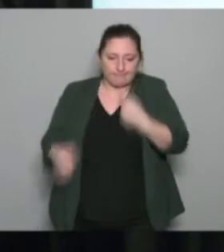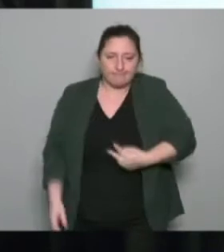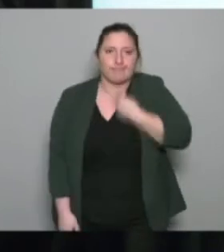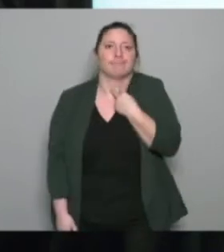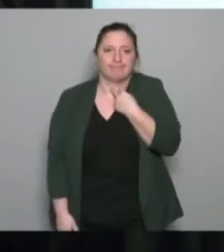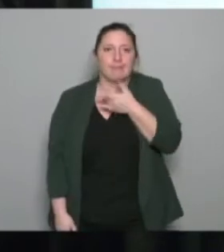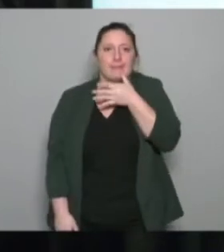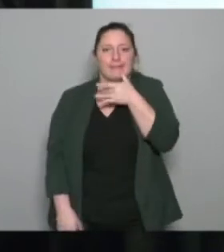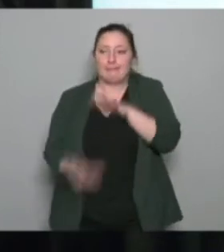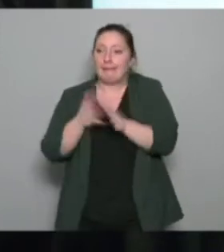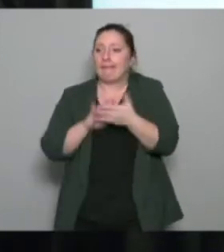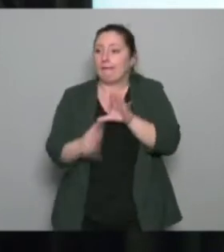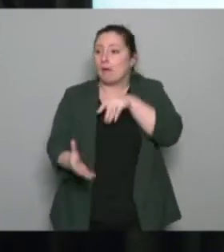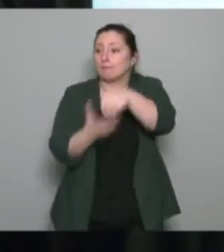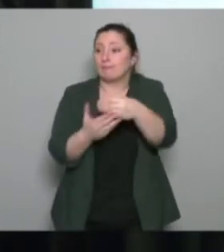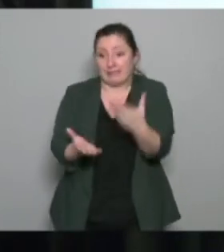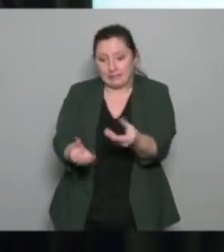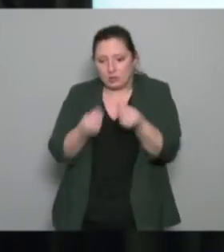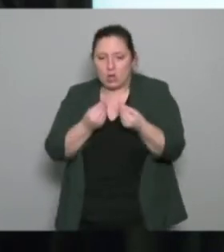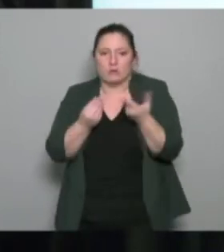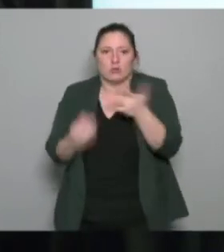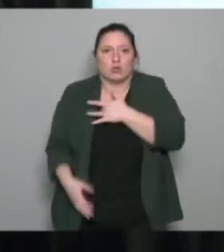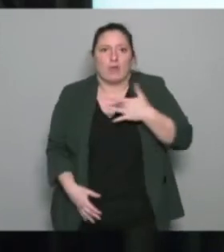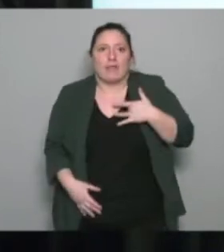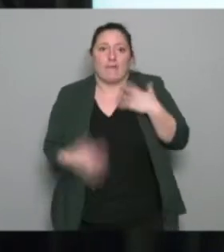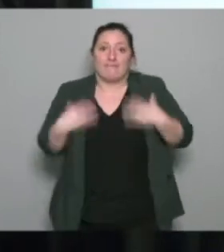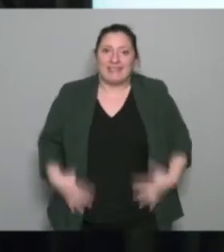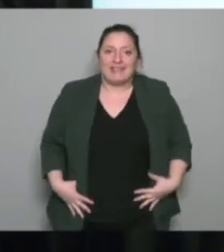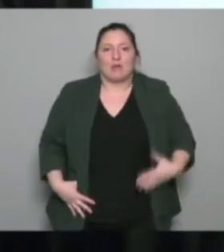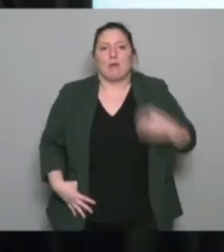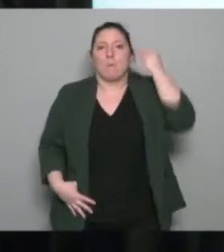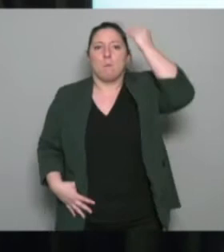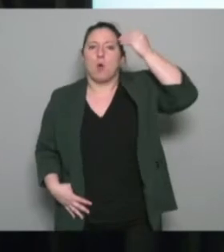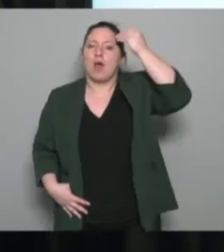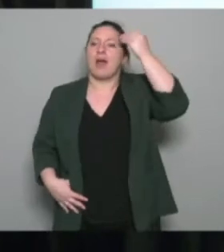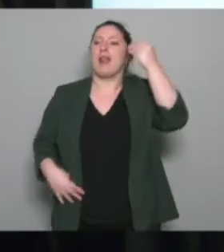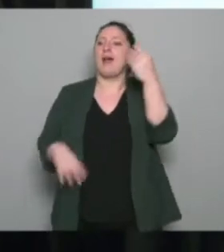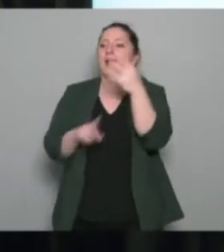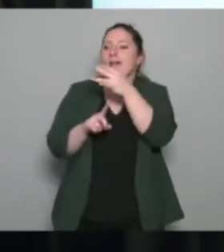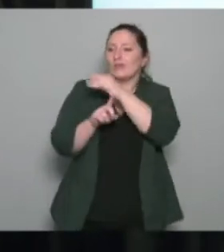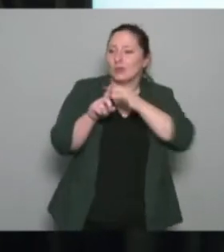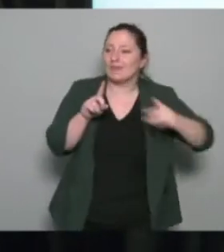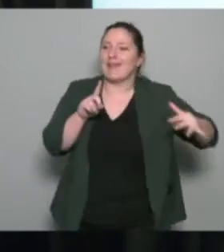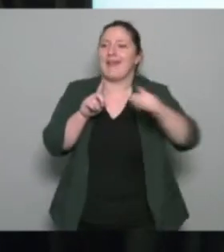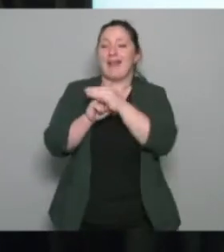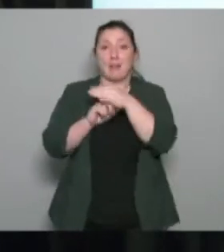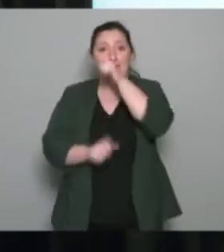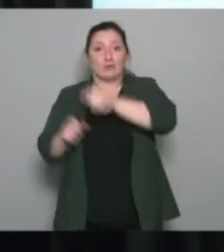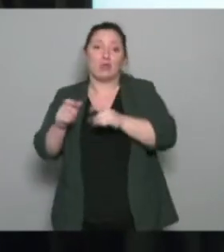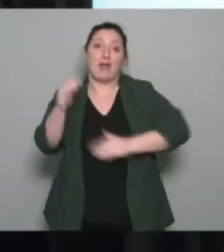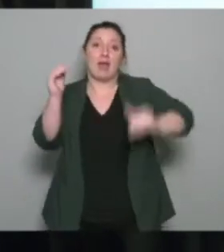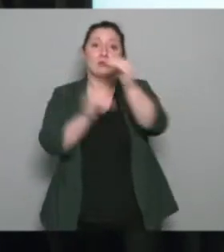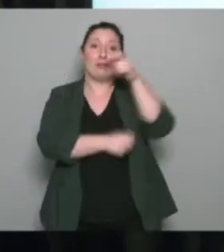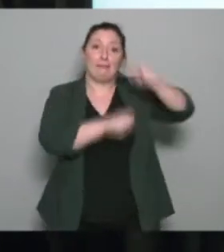va impacter la santé physique morale sociale et psychologique de nos jeunes de nos personnes adultes et de nos personnes âgées